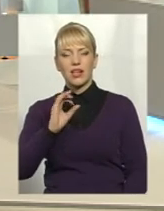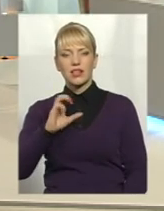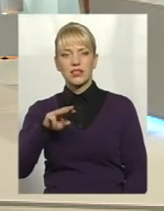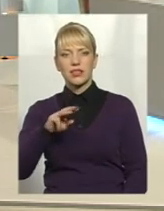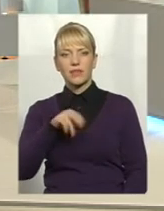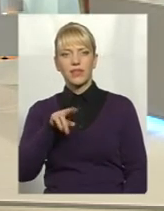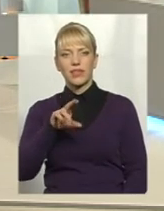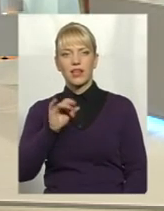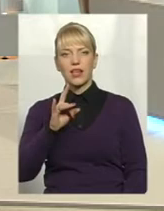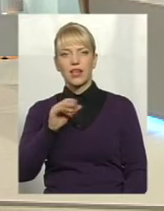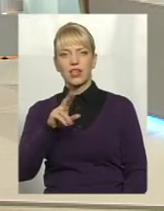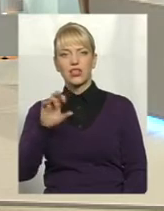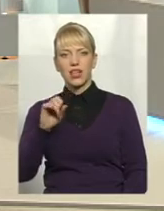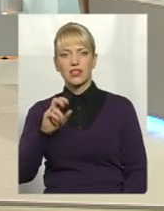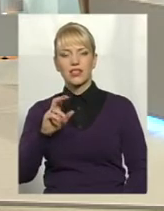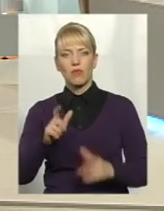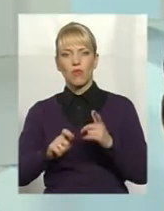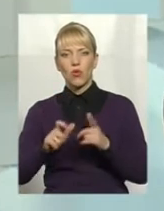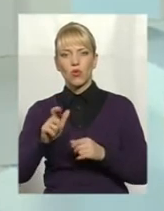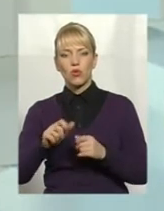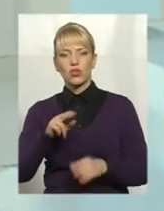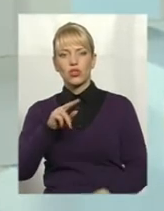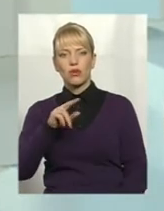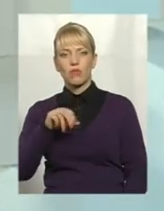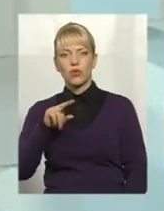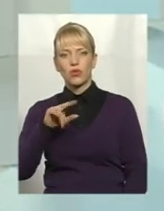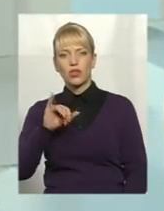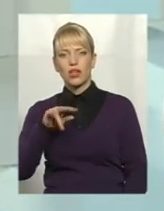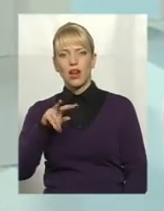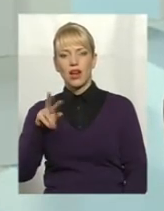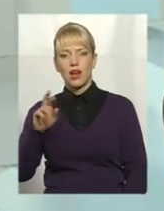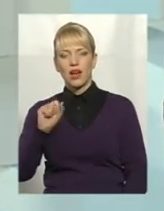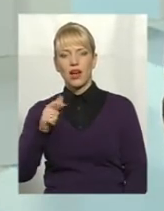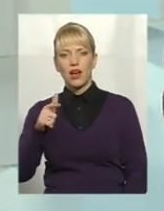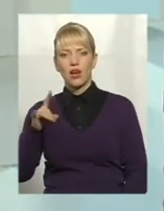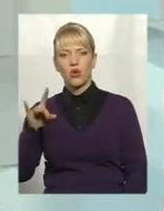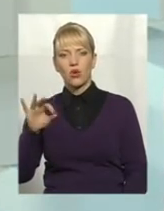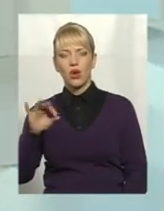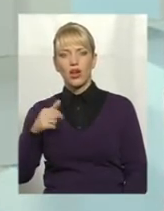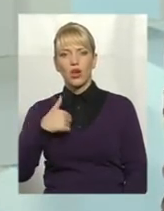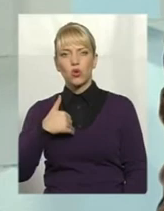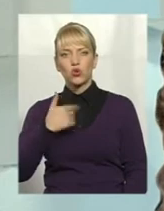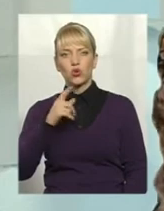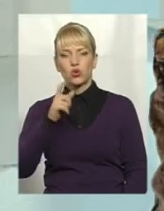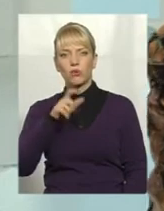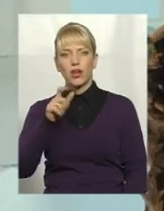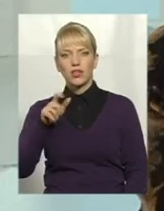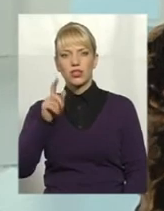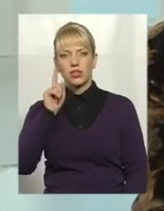молочні», «Поділля Агра». І я просто хочу, щоб звернули наші телеглядачі на такі